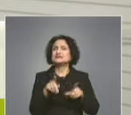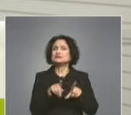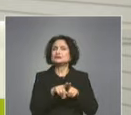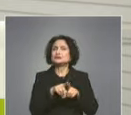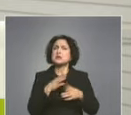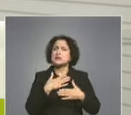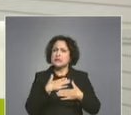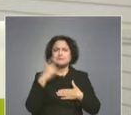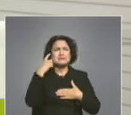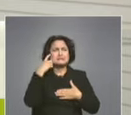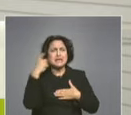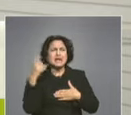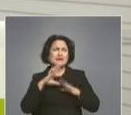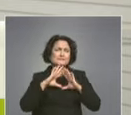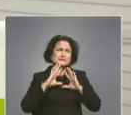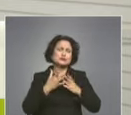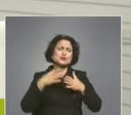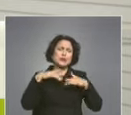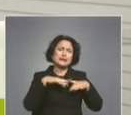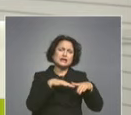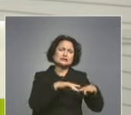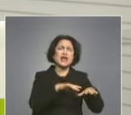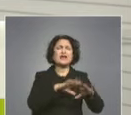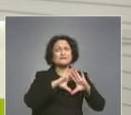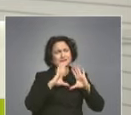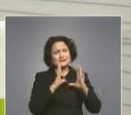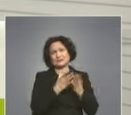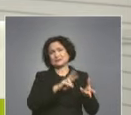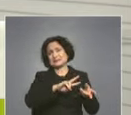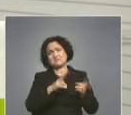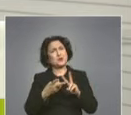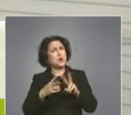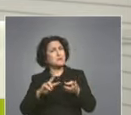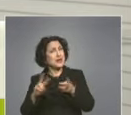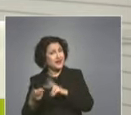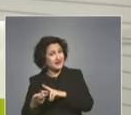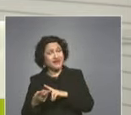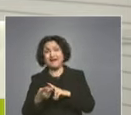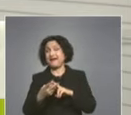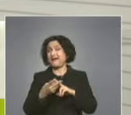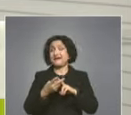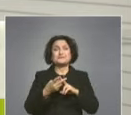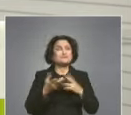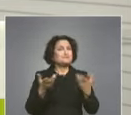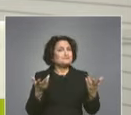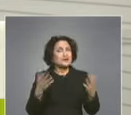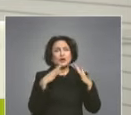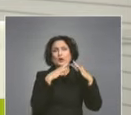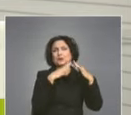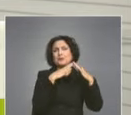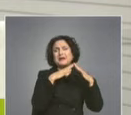че всичко тече, всичко се променя, че дума на детството много често го няма